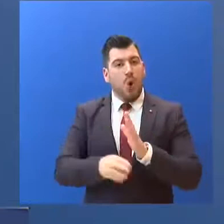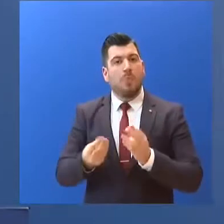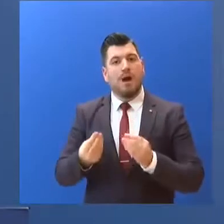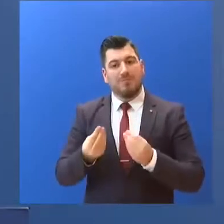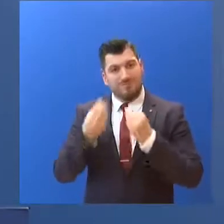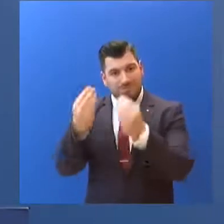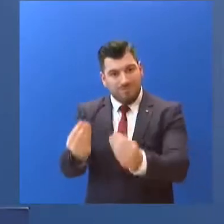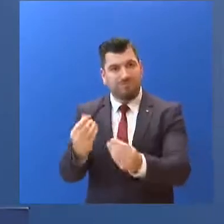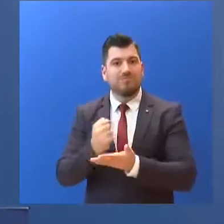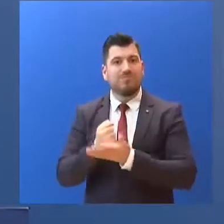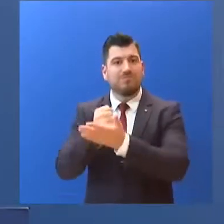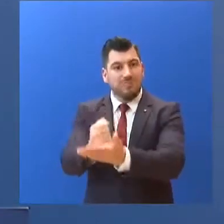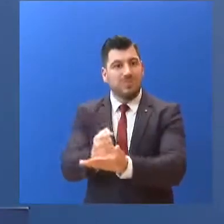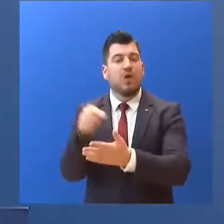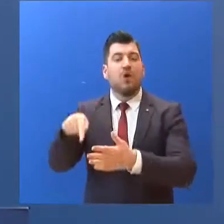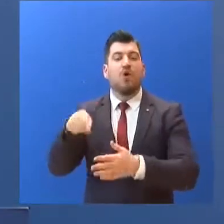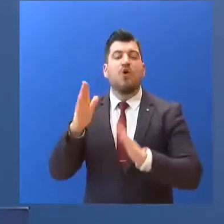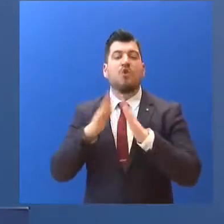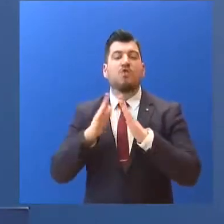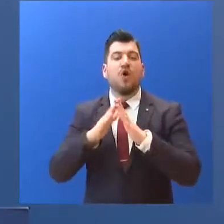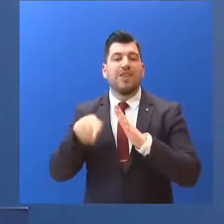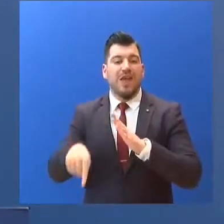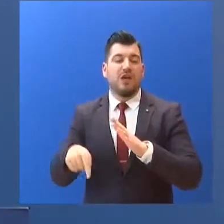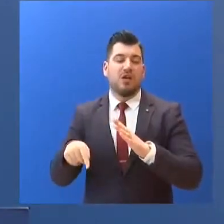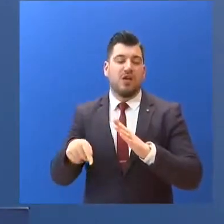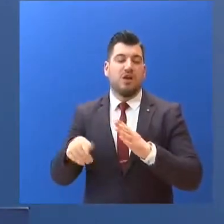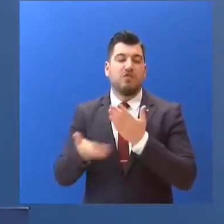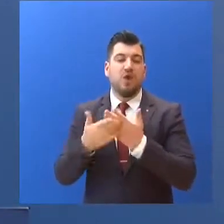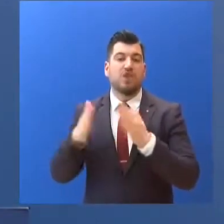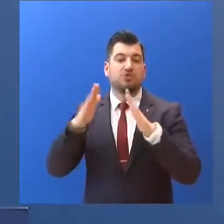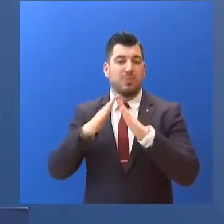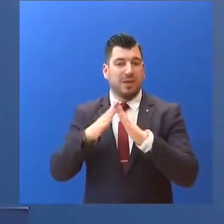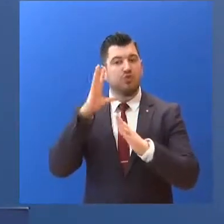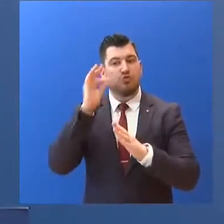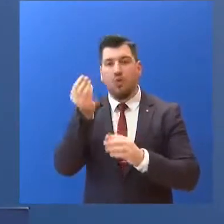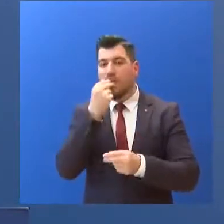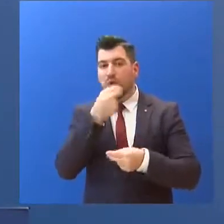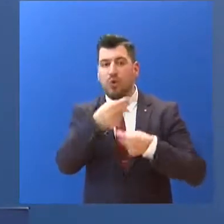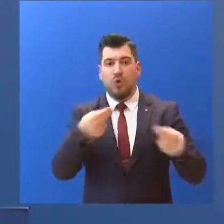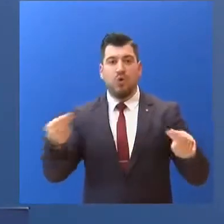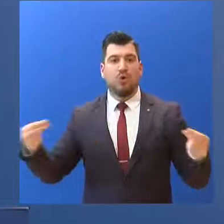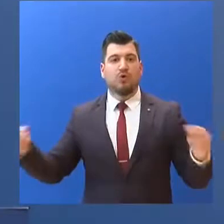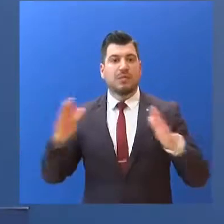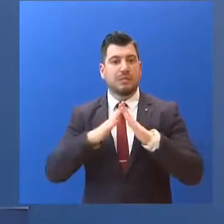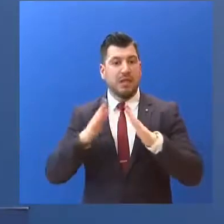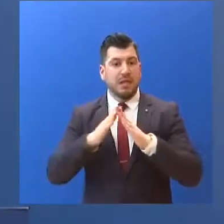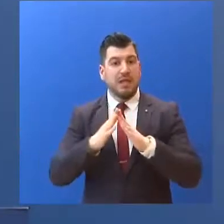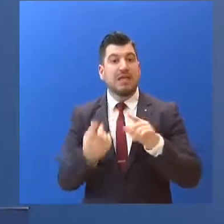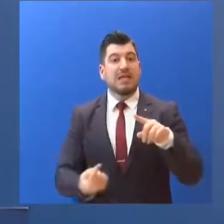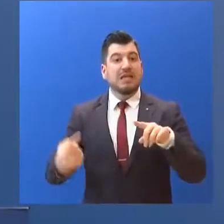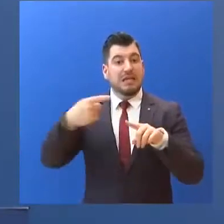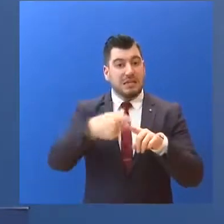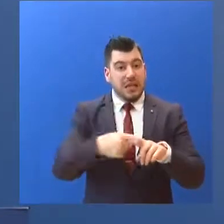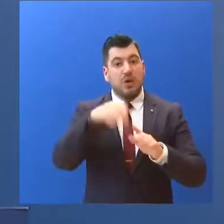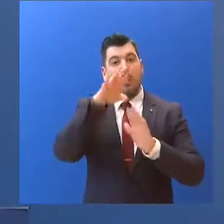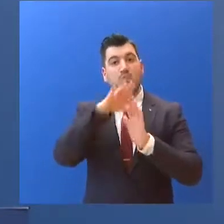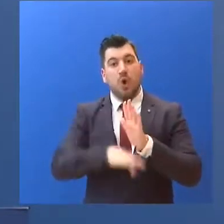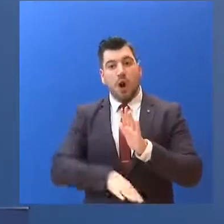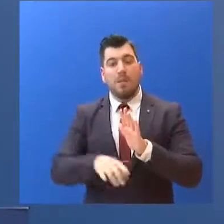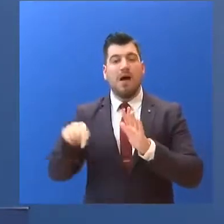σπίτι... στη σύντηση πολιτών που έχουν ανάγκη... και τη διανομή φαγητού κατοίκων... καθώς και την επέκταση των προγραμμάτων